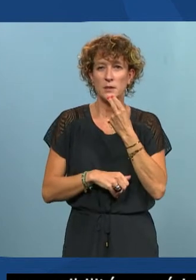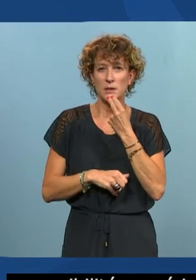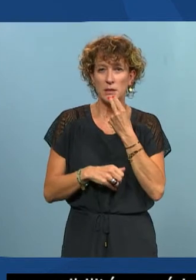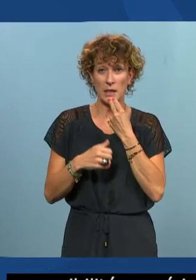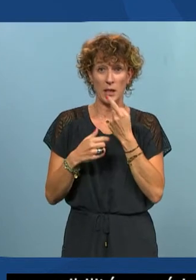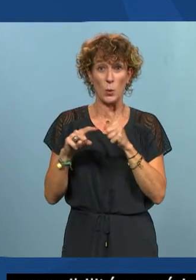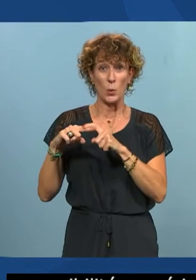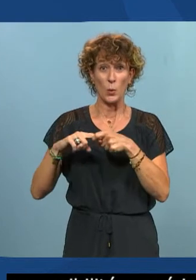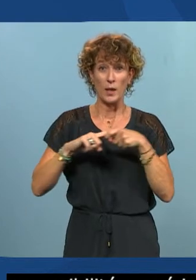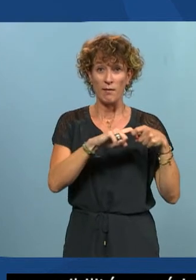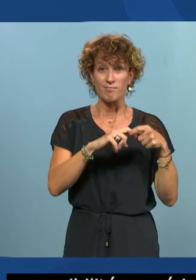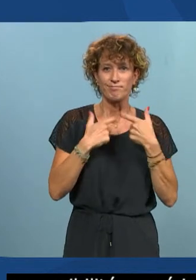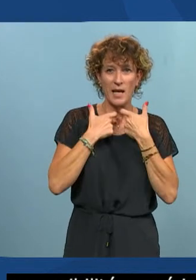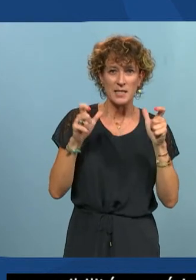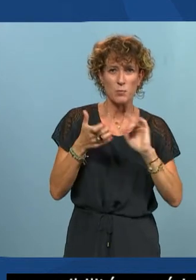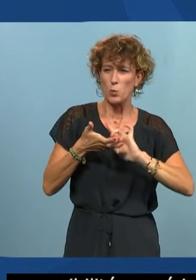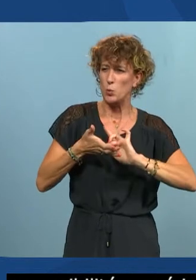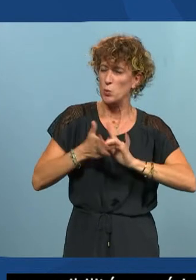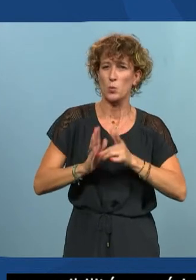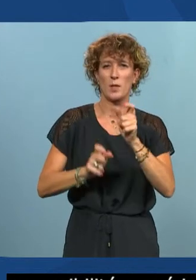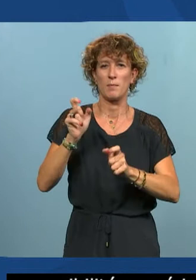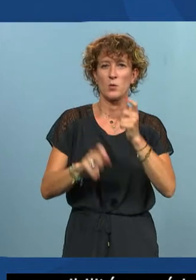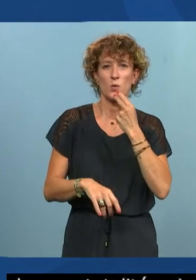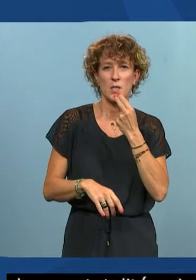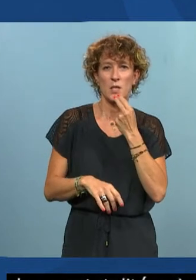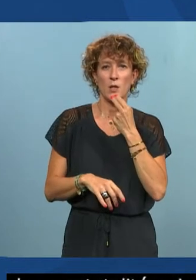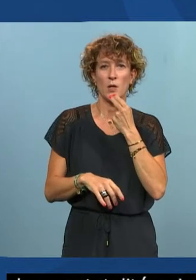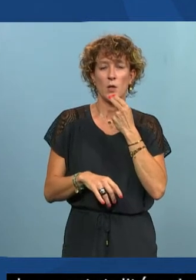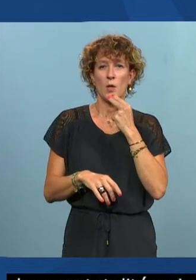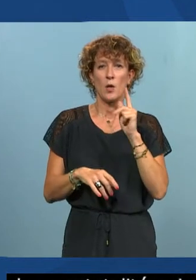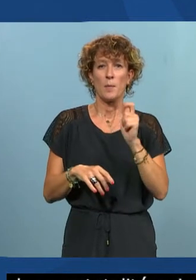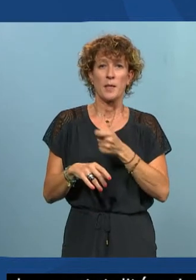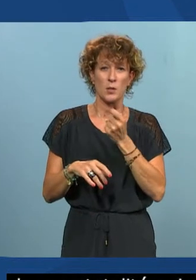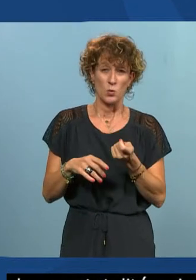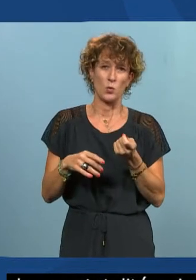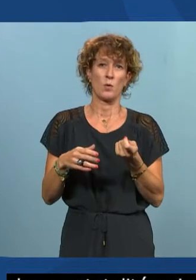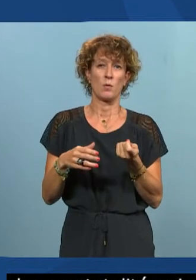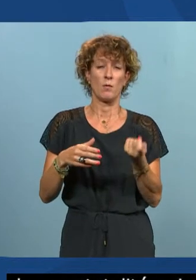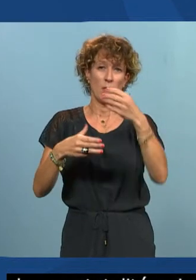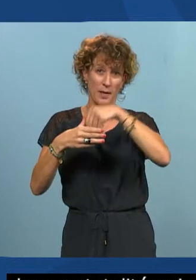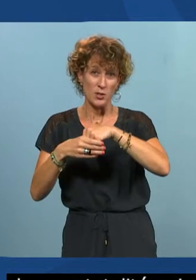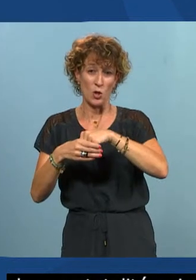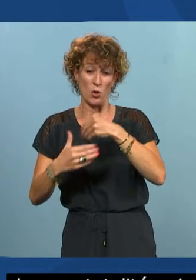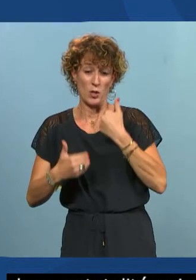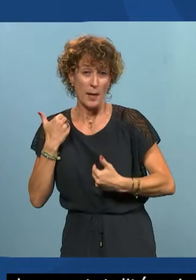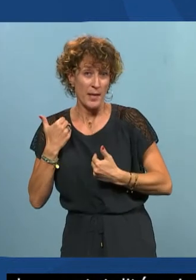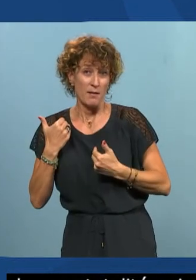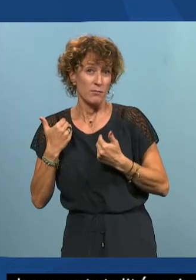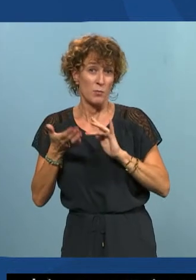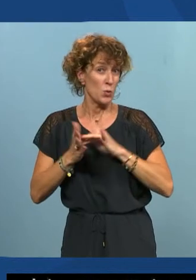accessible à tous les utilisateurs. Et quand on dit tous les utilisateurs, on ne voit pas les personnes handicapées dans les utilisateurs, mais on pense à eux comme à d'autres.